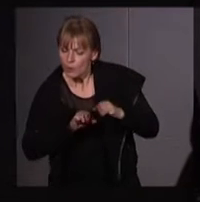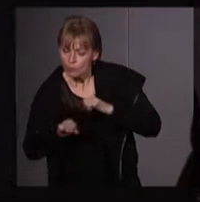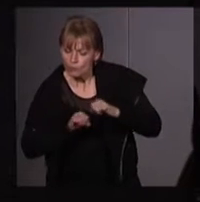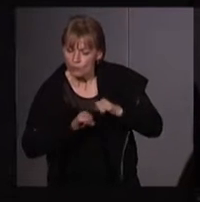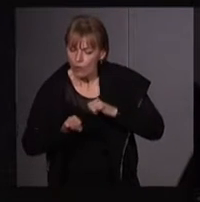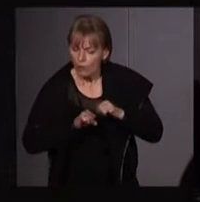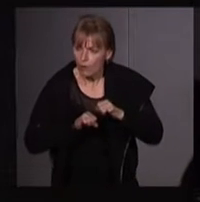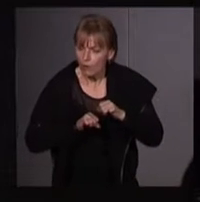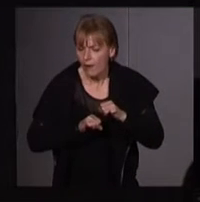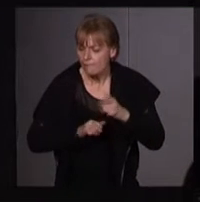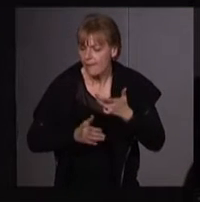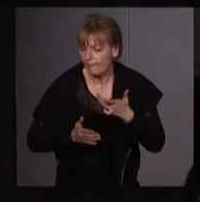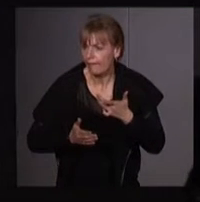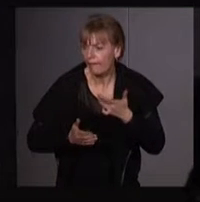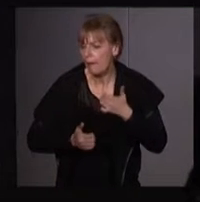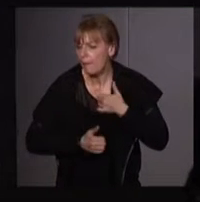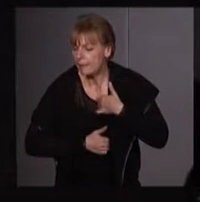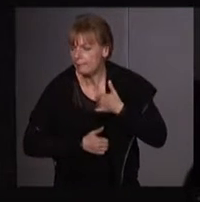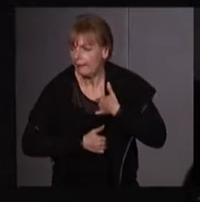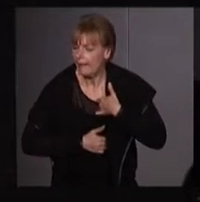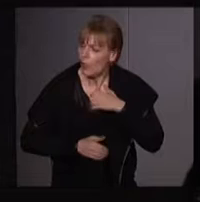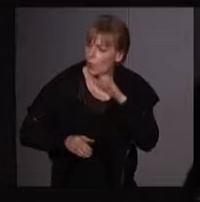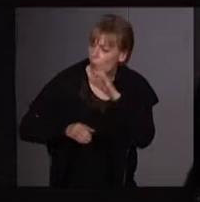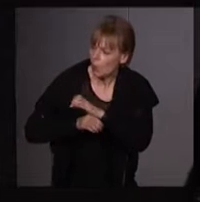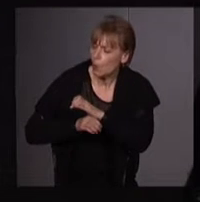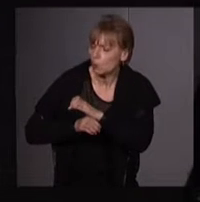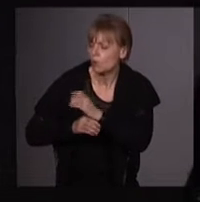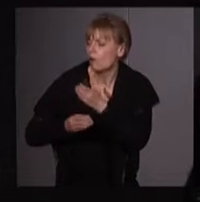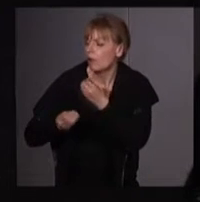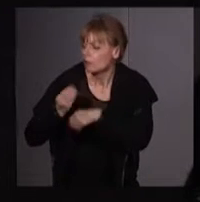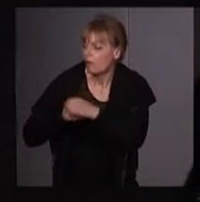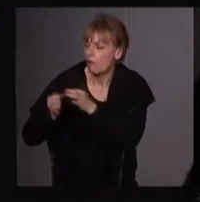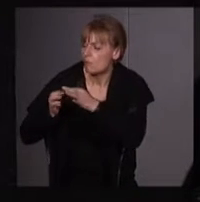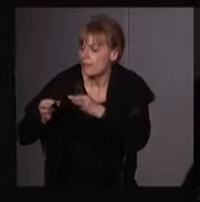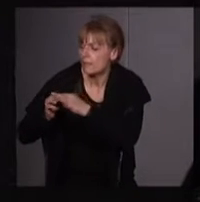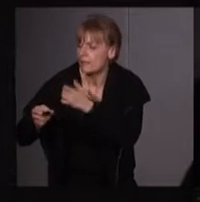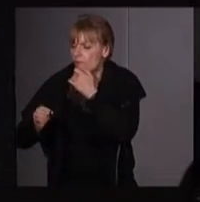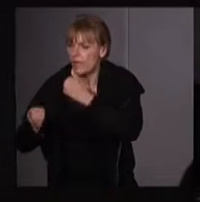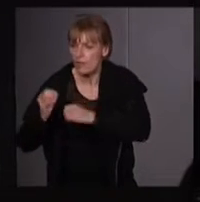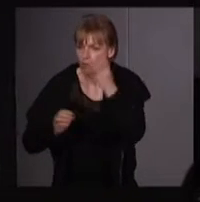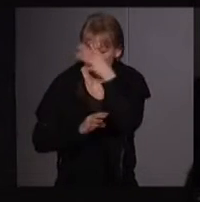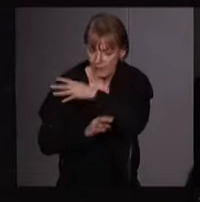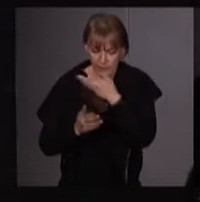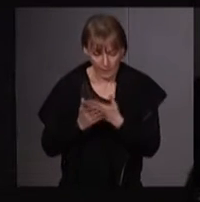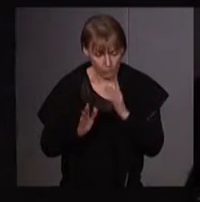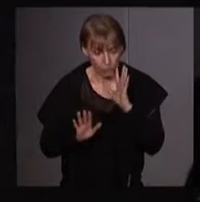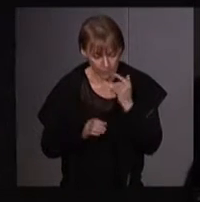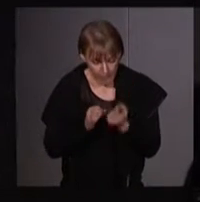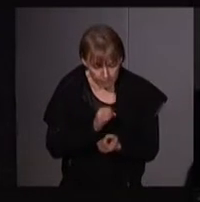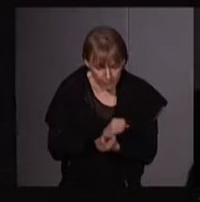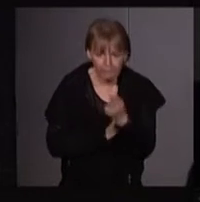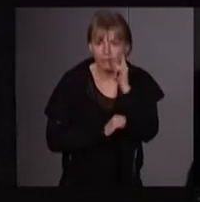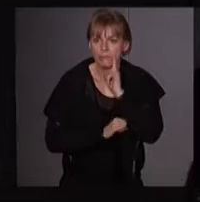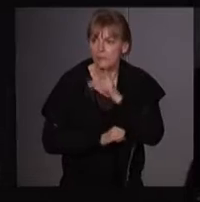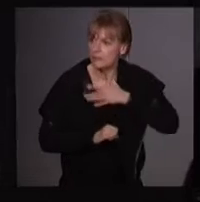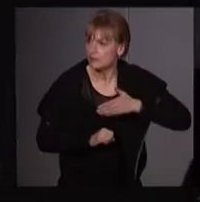-militaristes américains et anglais dont Bénédicte Stouni vient de parler, au sein desquels l'écoféminisme a émergé, est extrêmement